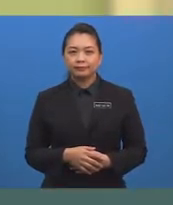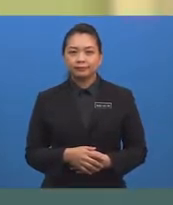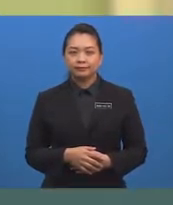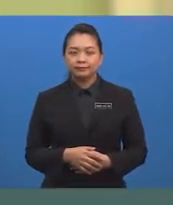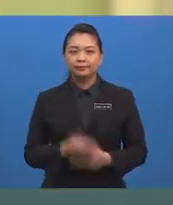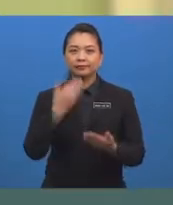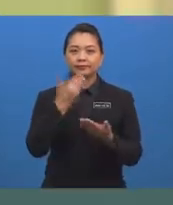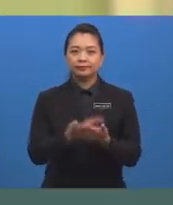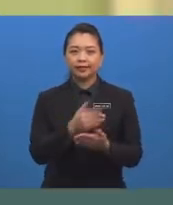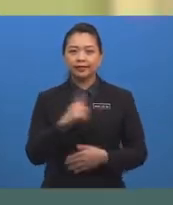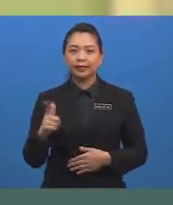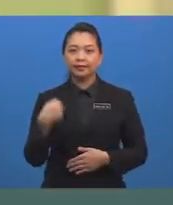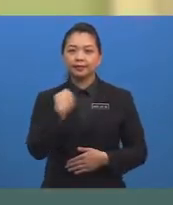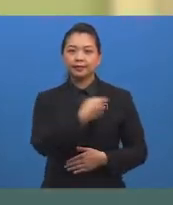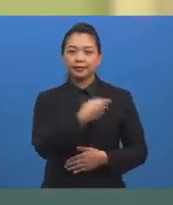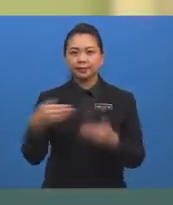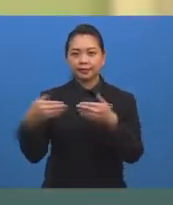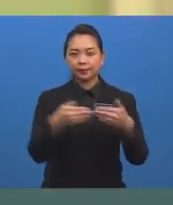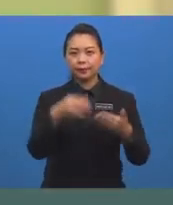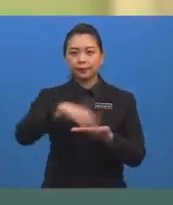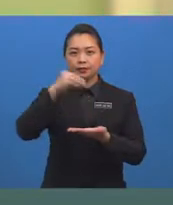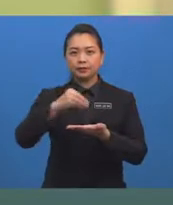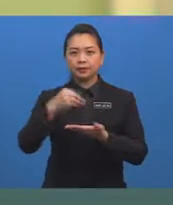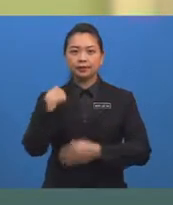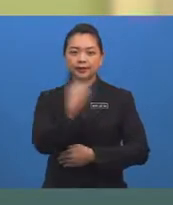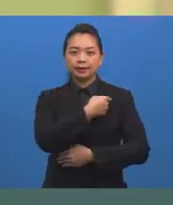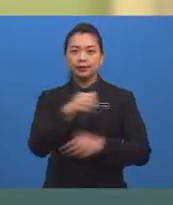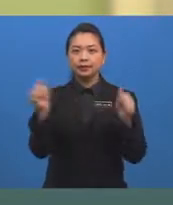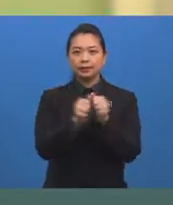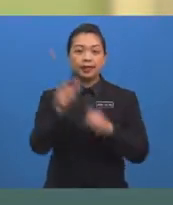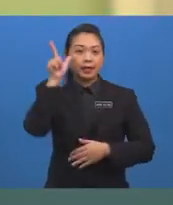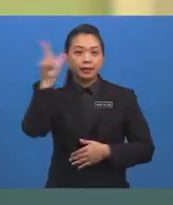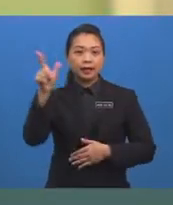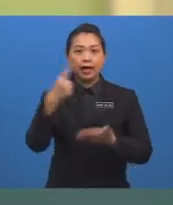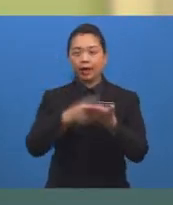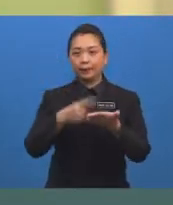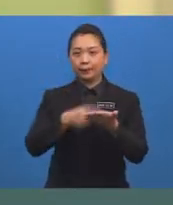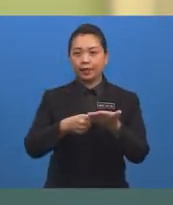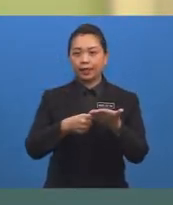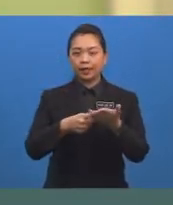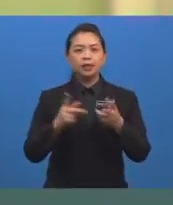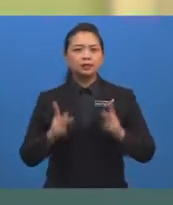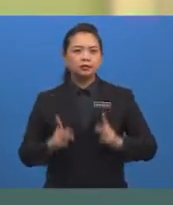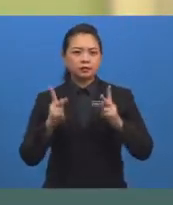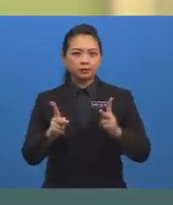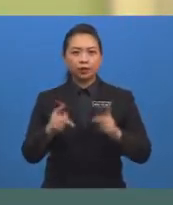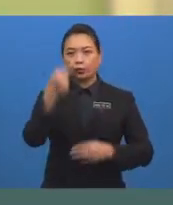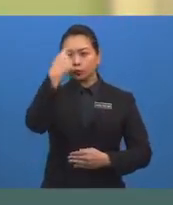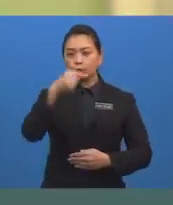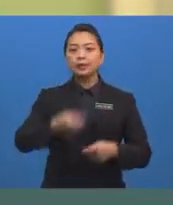Baiklah, kita teruskan pembelajaran kita dengan melihat apakah kaedah untuk